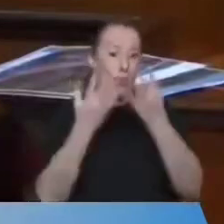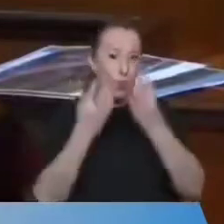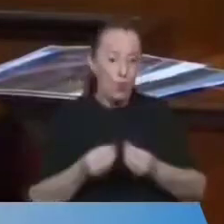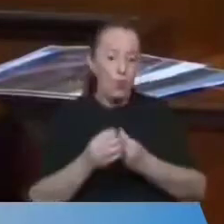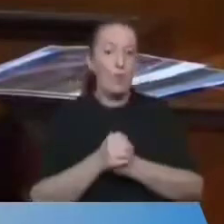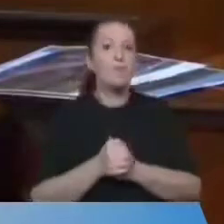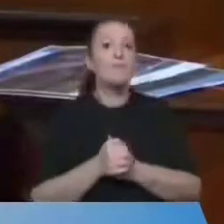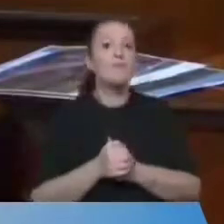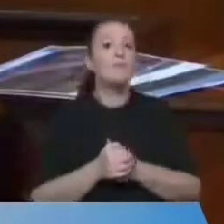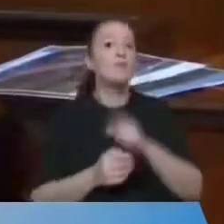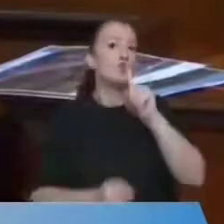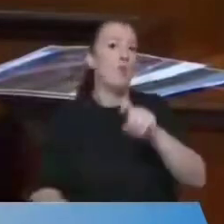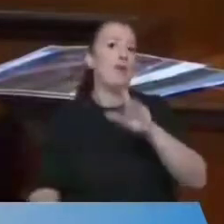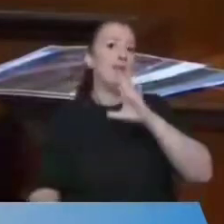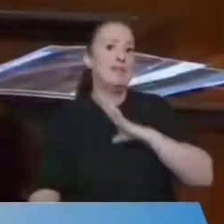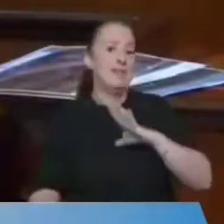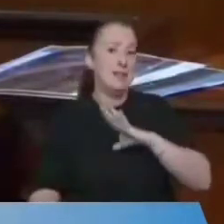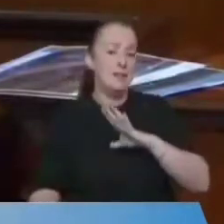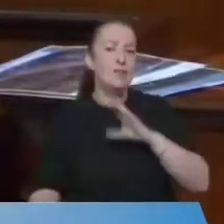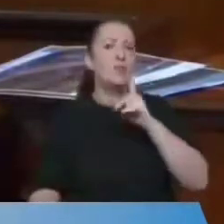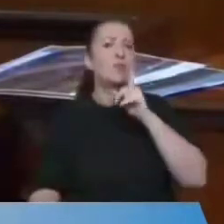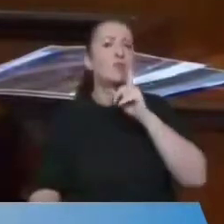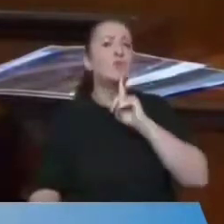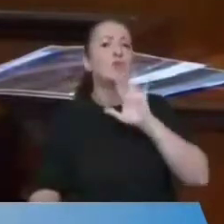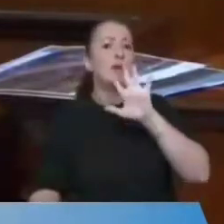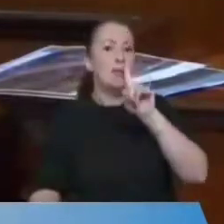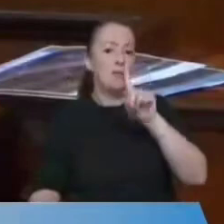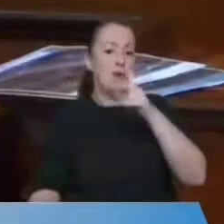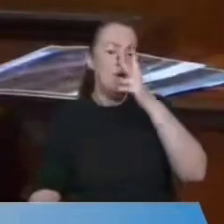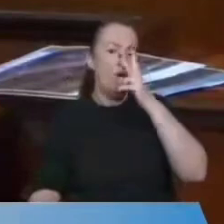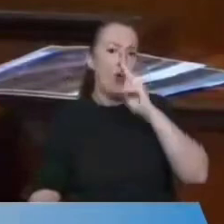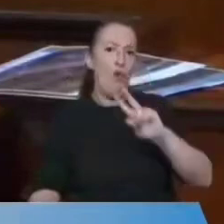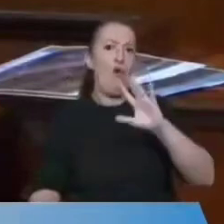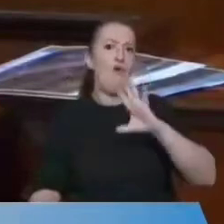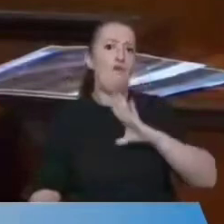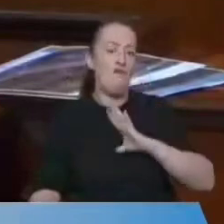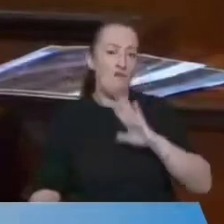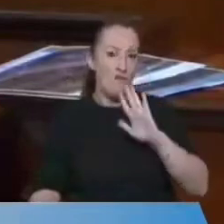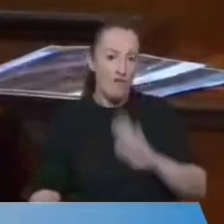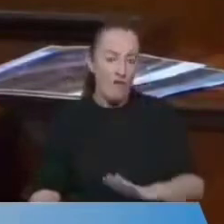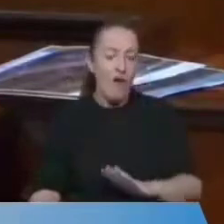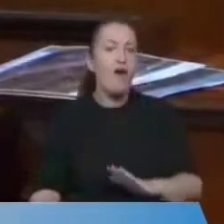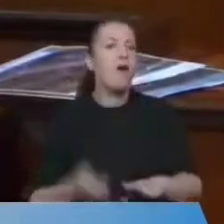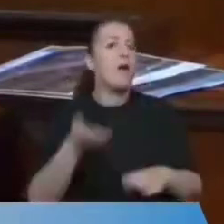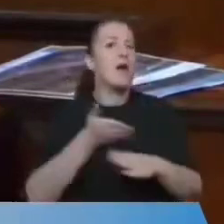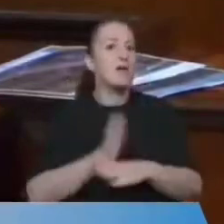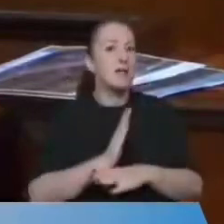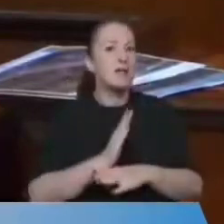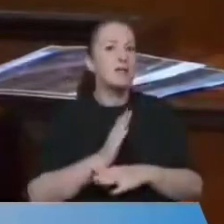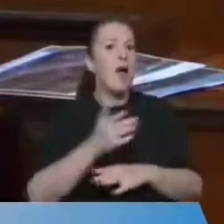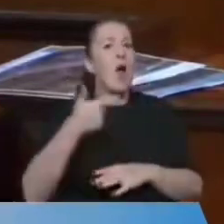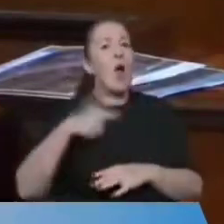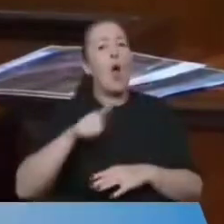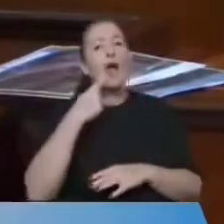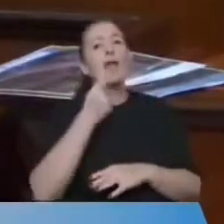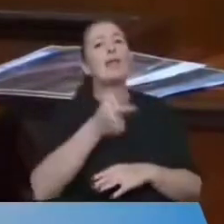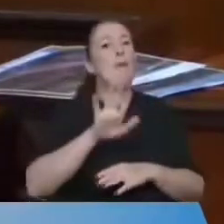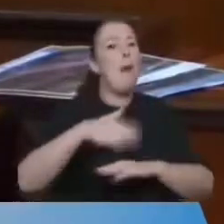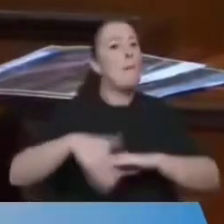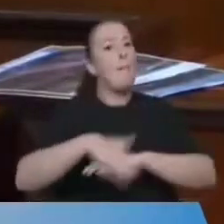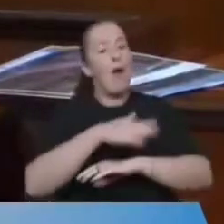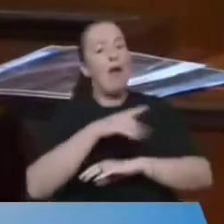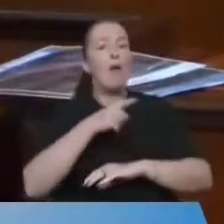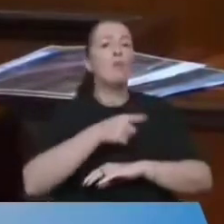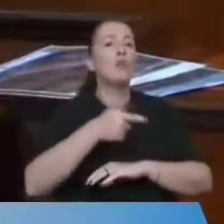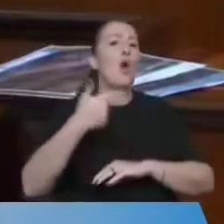burada sormak istiyorum. Yüz elli bir köy var esasında İstanbul'da. Köy demeseniz de, mahalle deseniz de